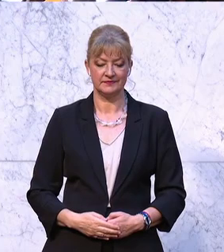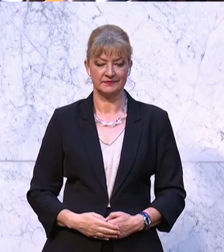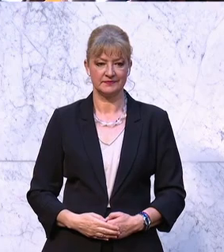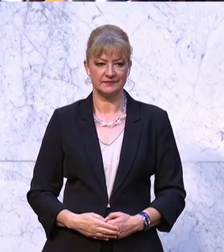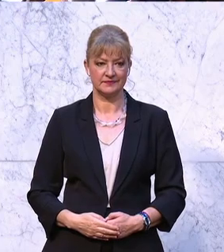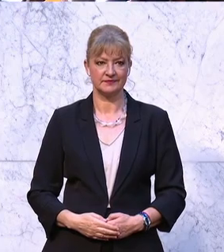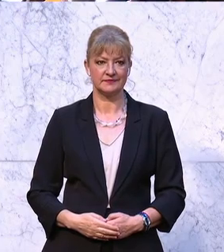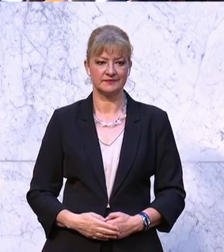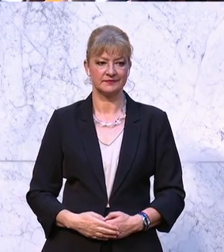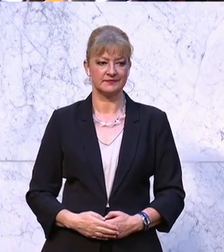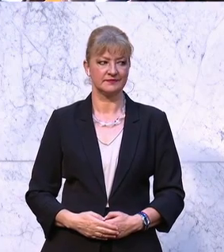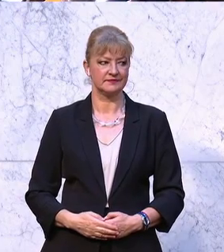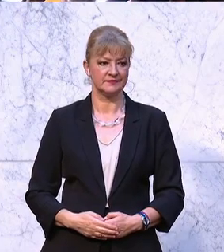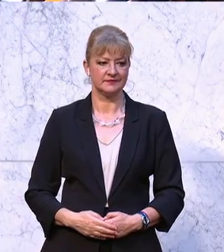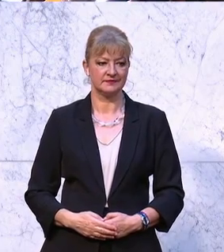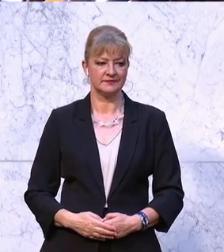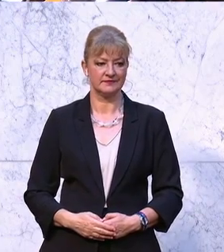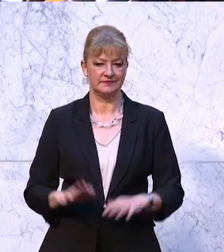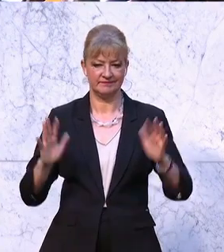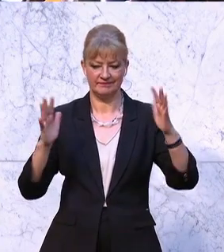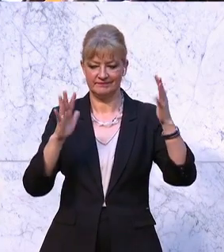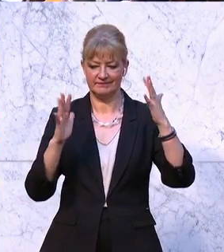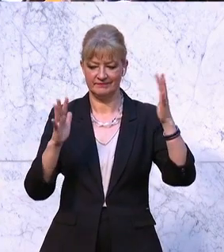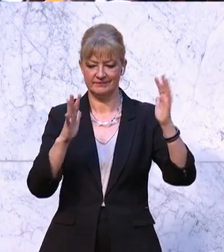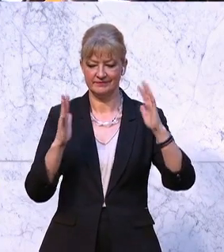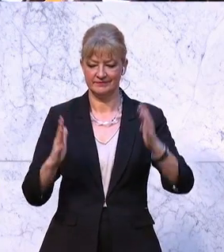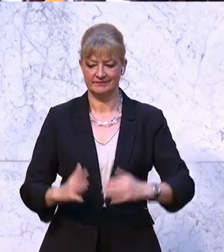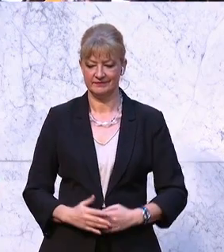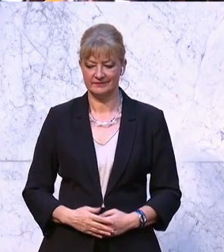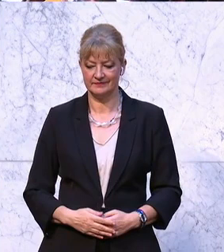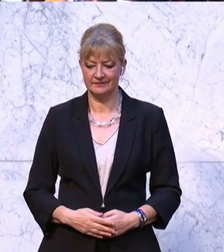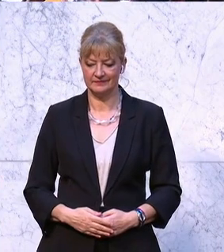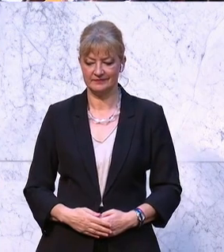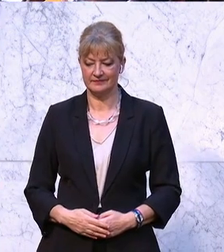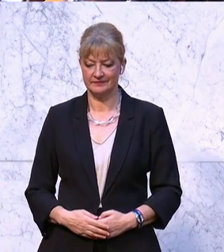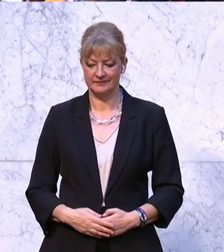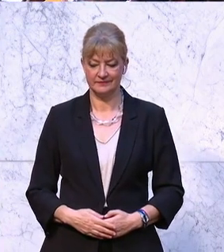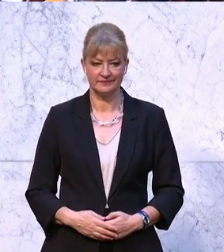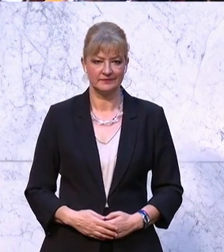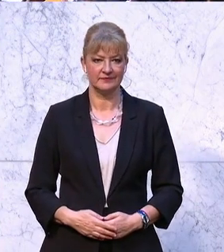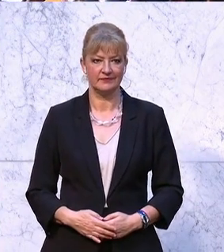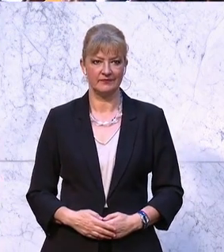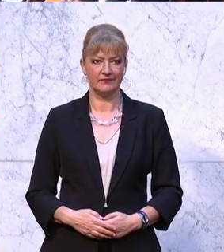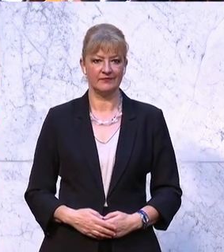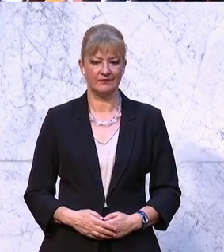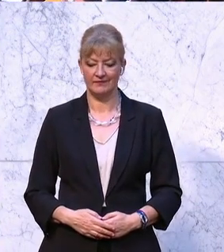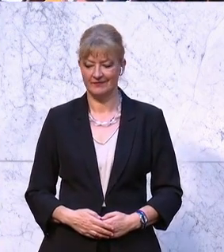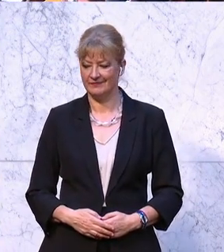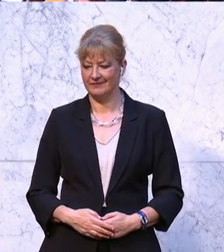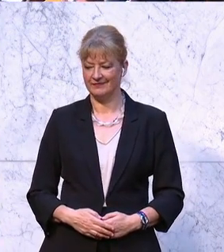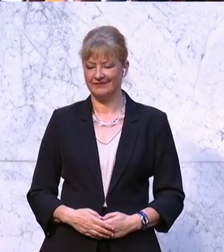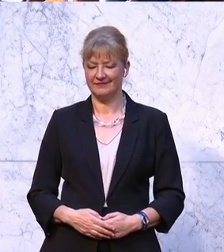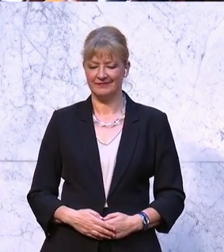Hubert Fuchs, der Budgetsprecher der FPÖ, ehemaliger Staatssekretär im Finanzministerium, ist nun an Bord.